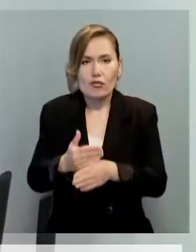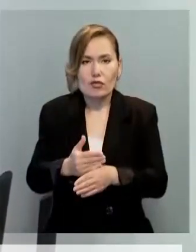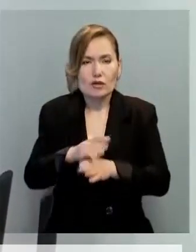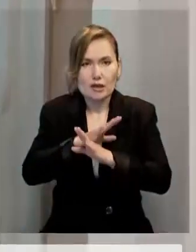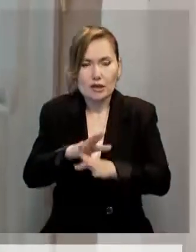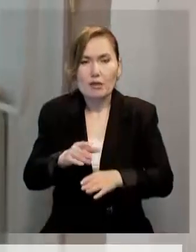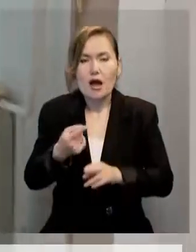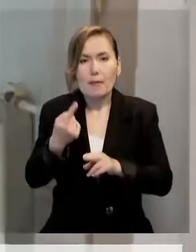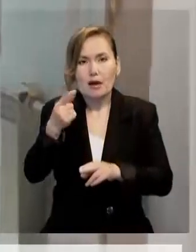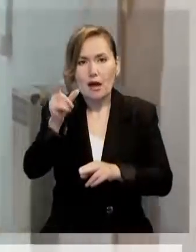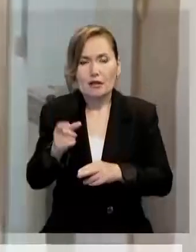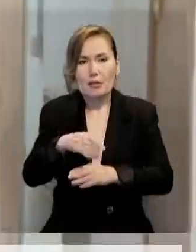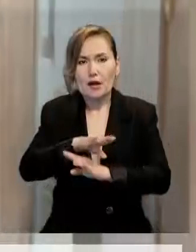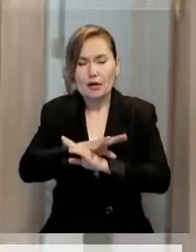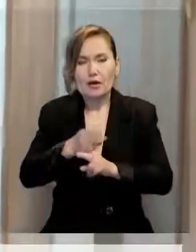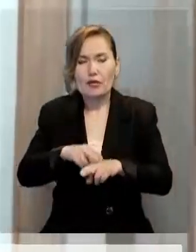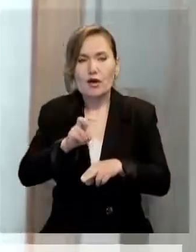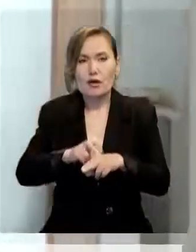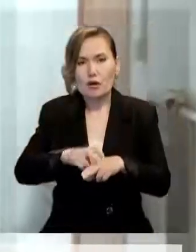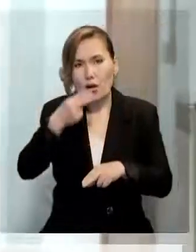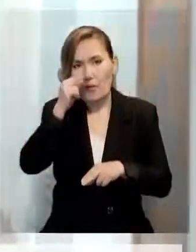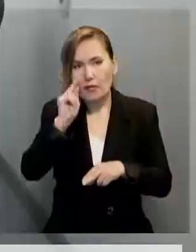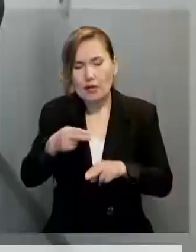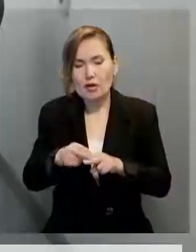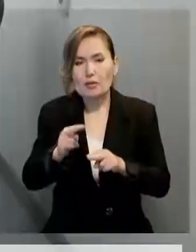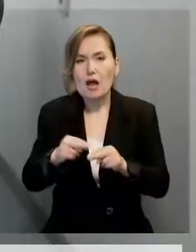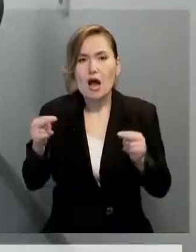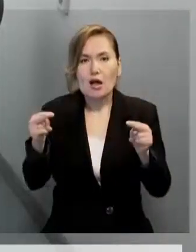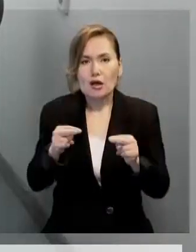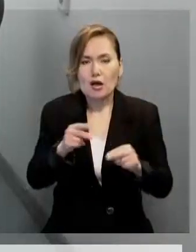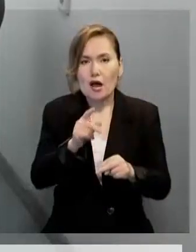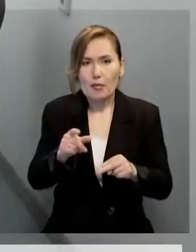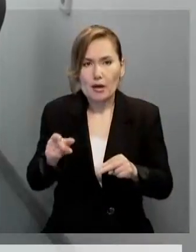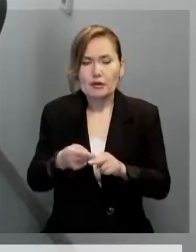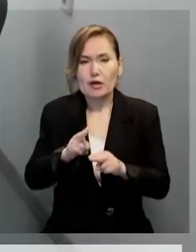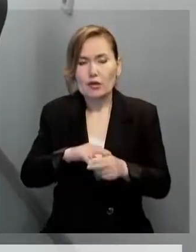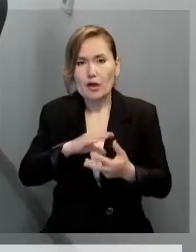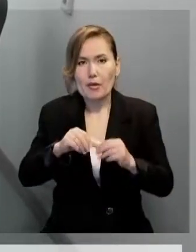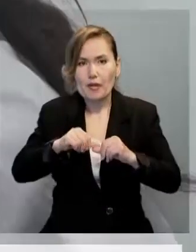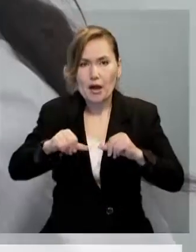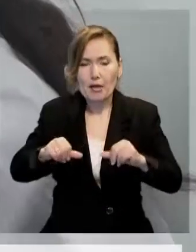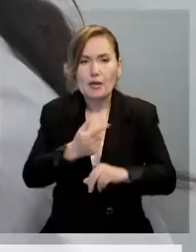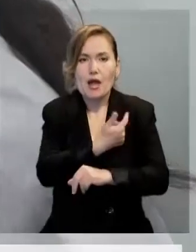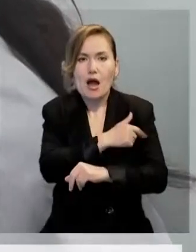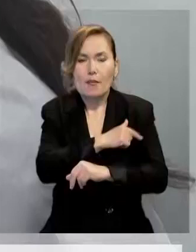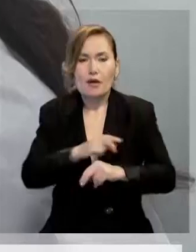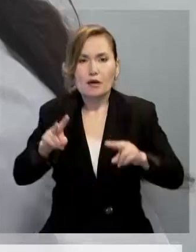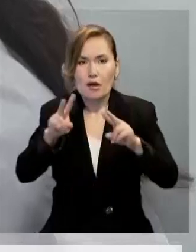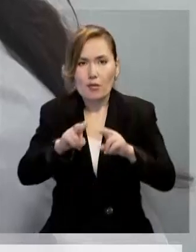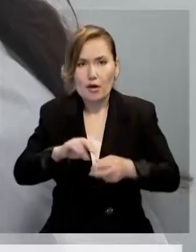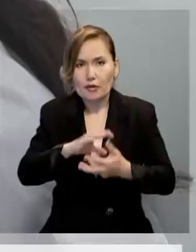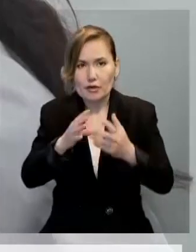болған. Күдіклердің күнәсі жәбірдейін үшлердің куалардың сарапшылардың айуақтарымен және комиссиялық сот медициналық сараптаманың